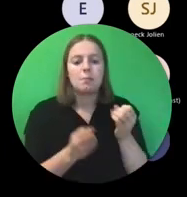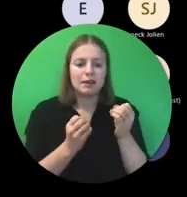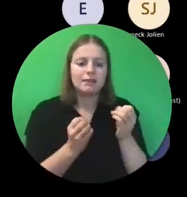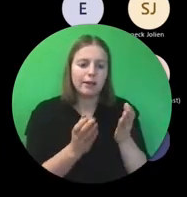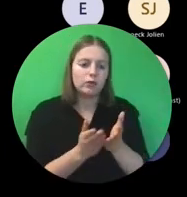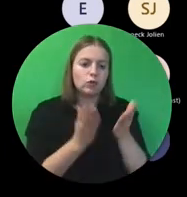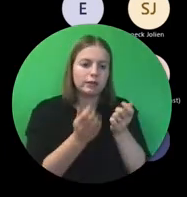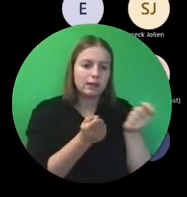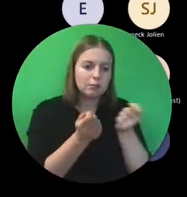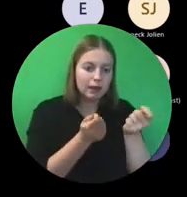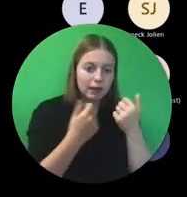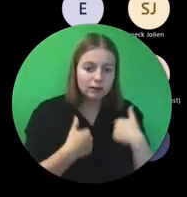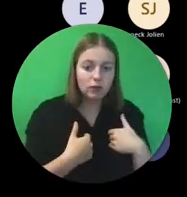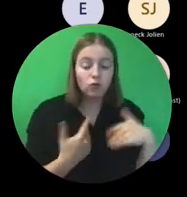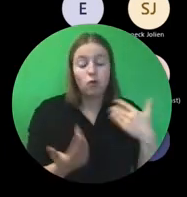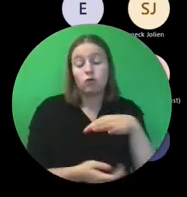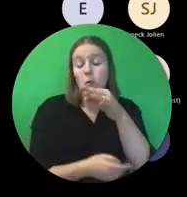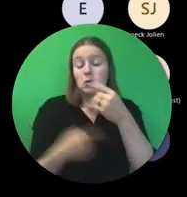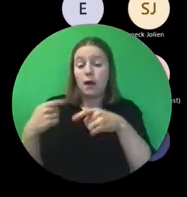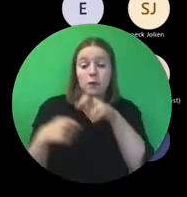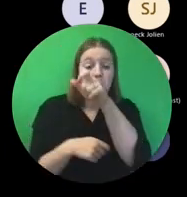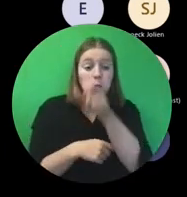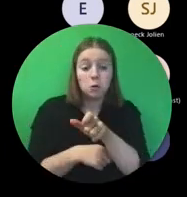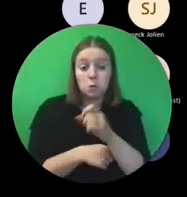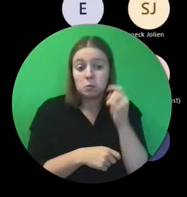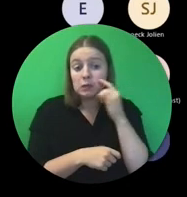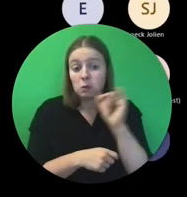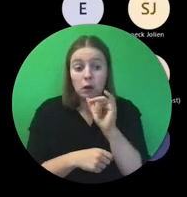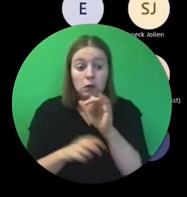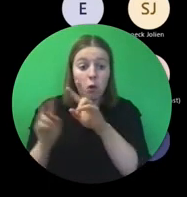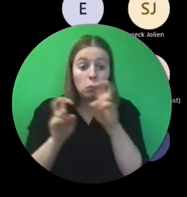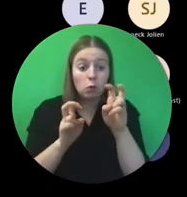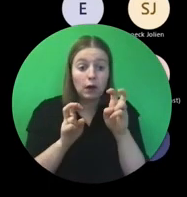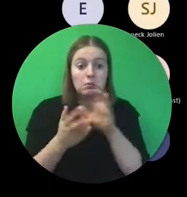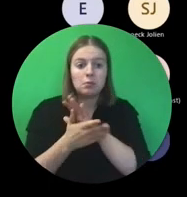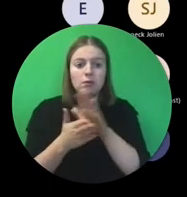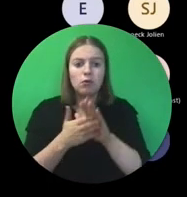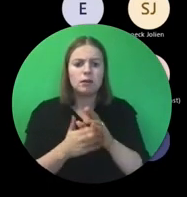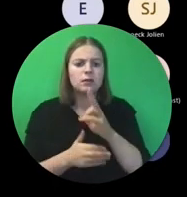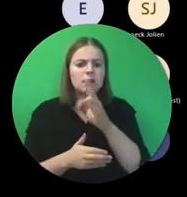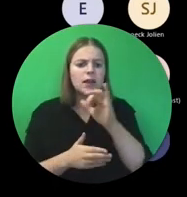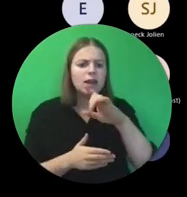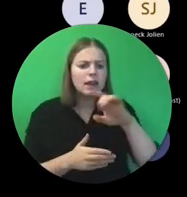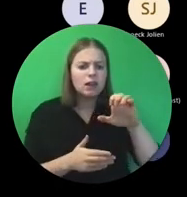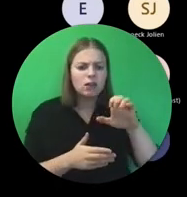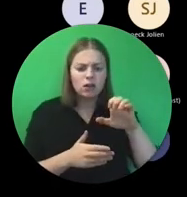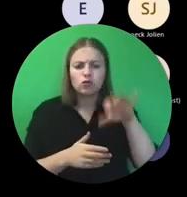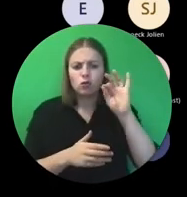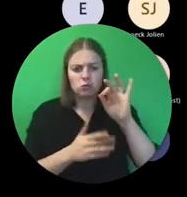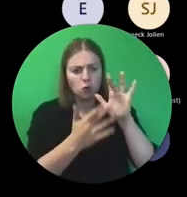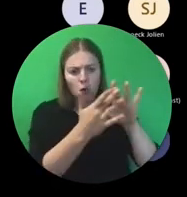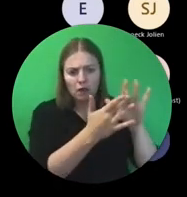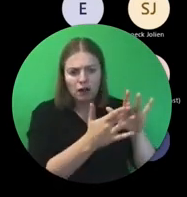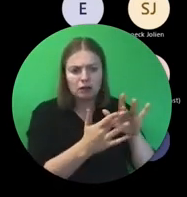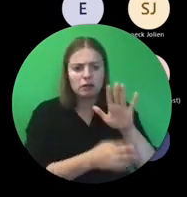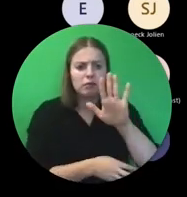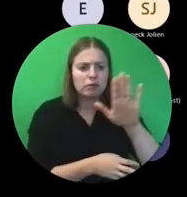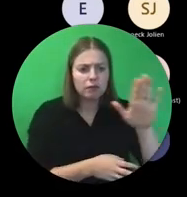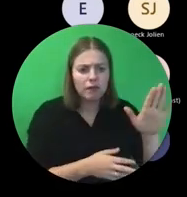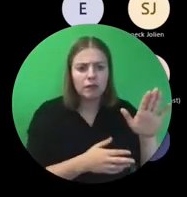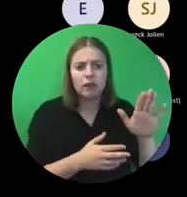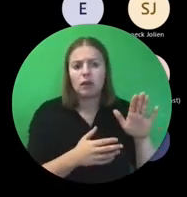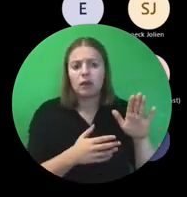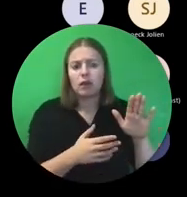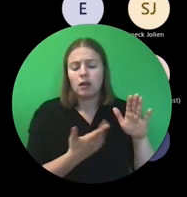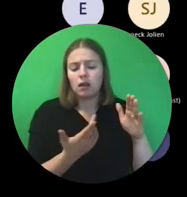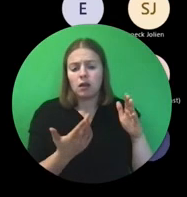maar dat kan soms eens iemand anders zijn in functie van het onderwerp. Behoewet, Hilde Juchtmans neemt dus regelmatig contact op met begunstigd of met